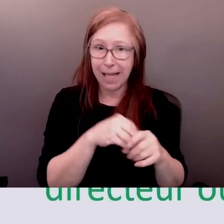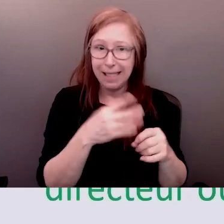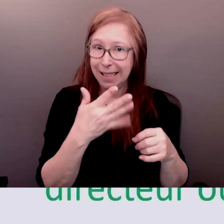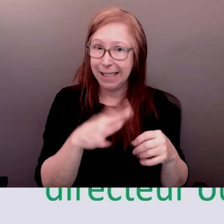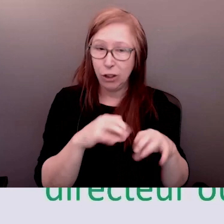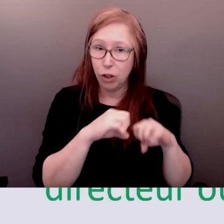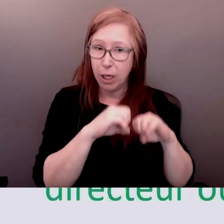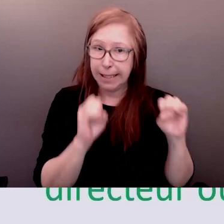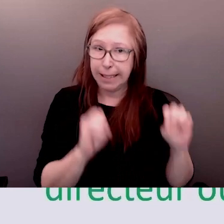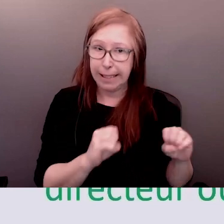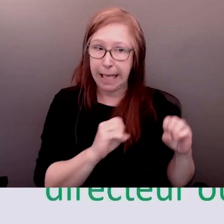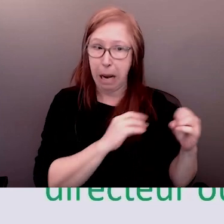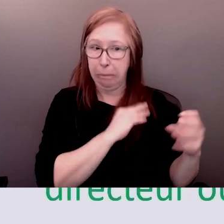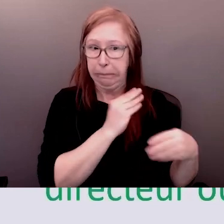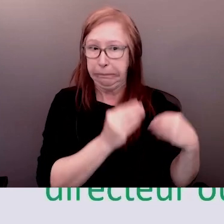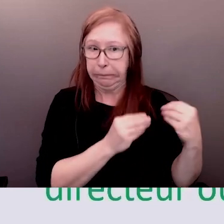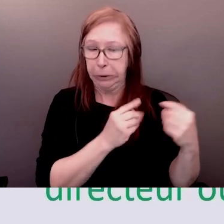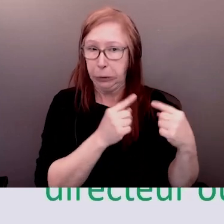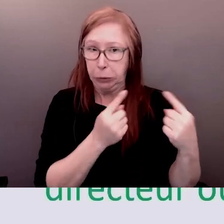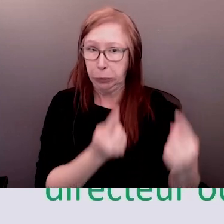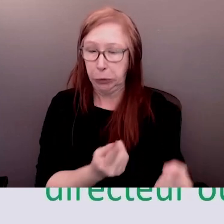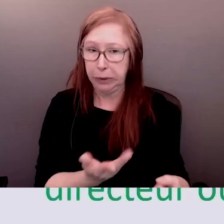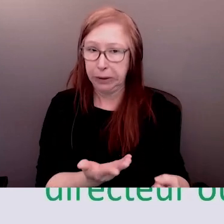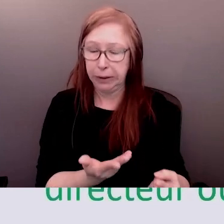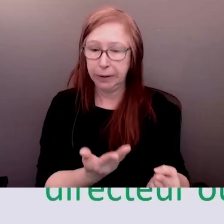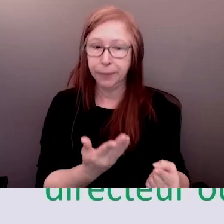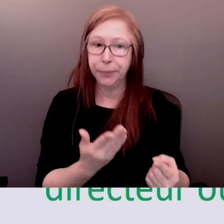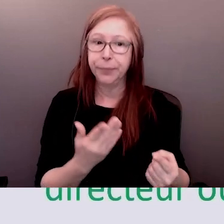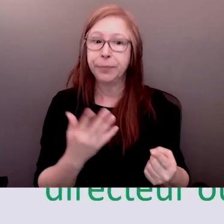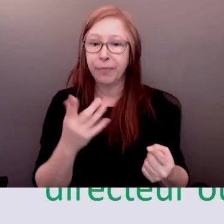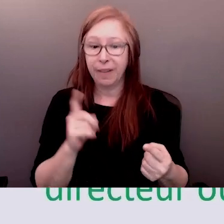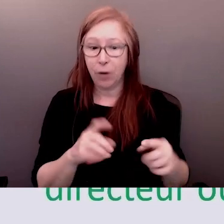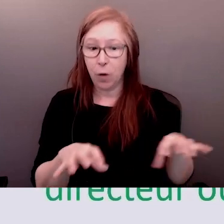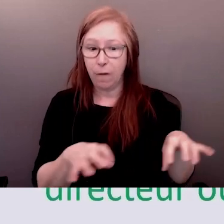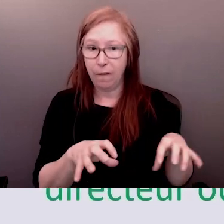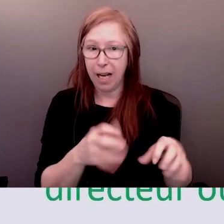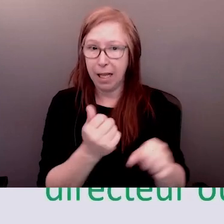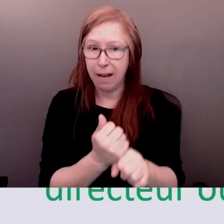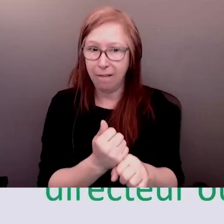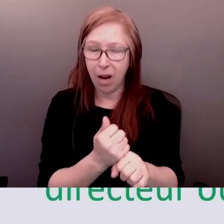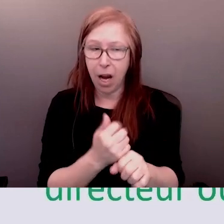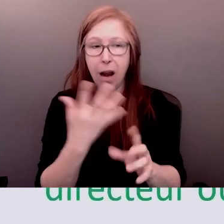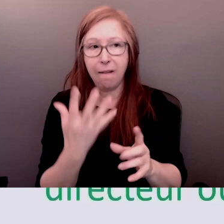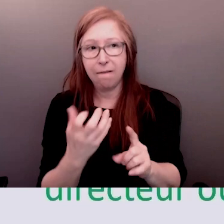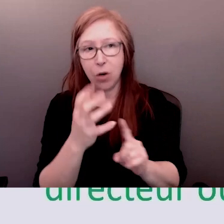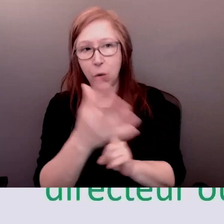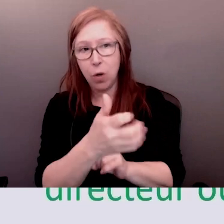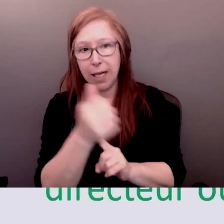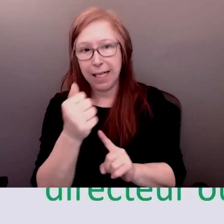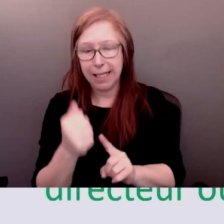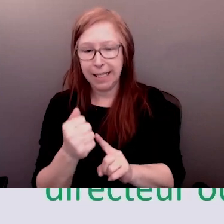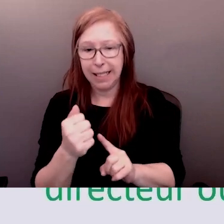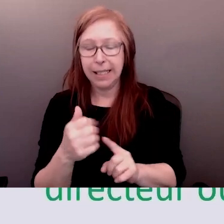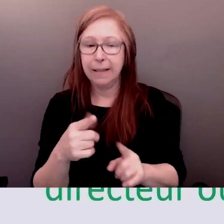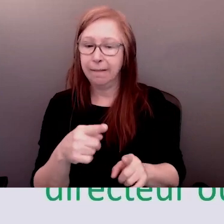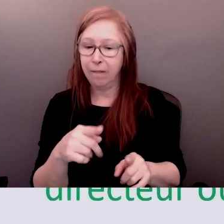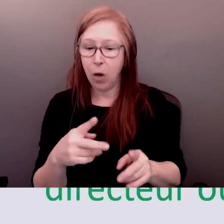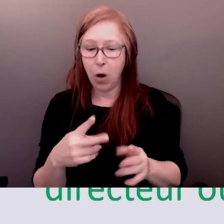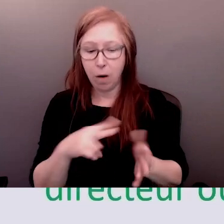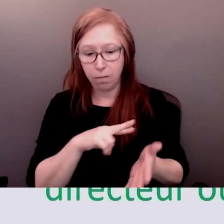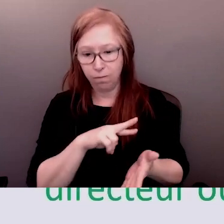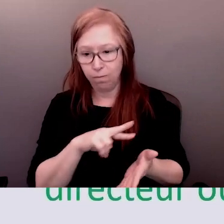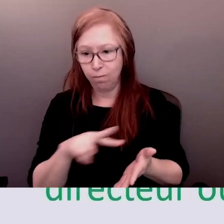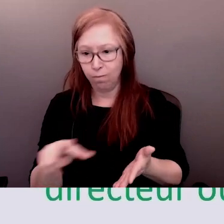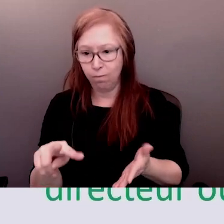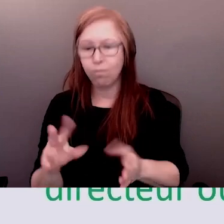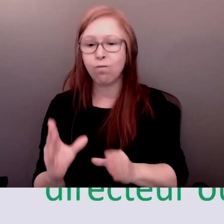avoir cette stratégie de recrutement est-ce qu'on devrait avoir des groupes d'affinités dans le personnel est-ce qu'on devrait avoir des déclarations de personnel devrait-on